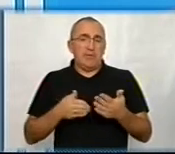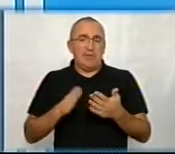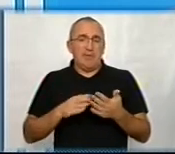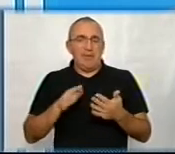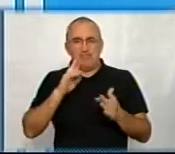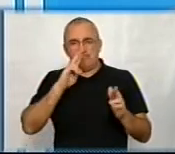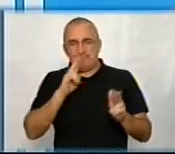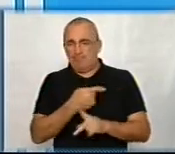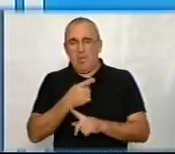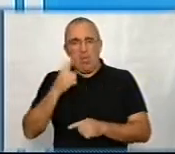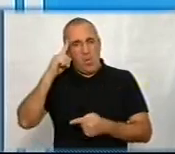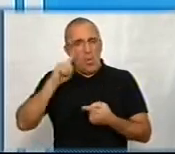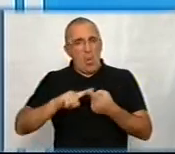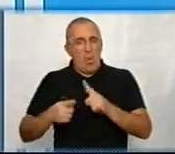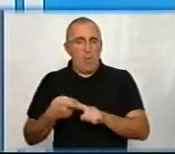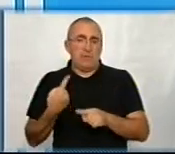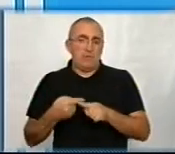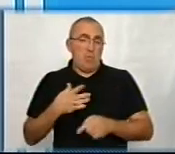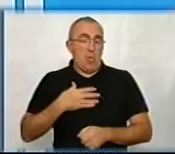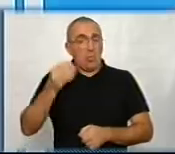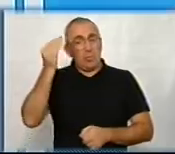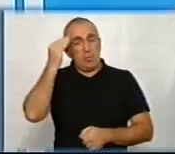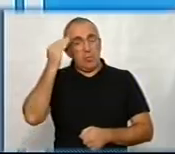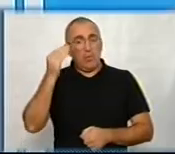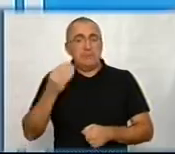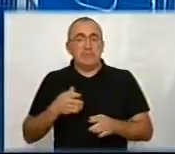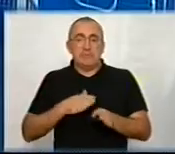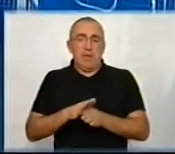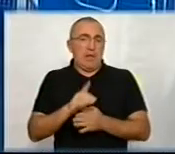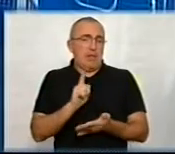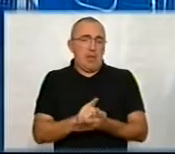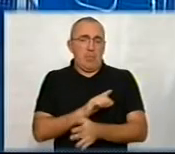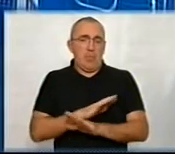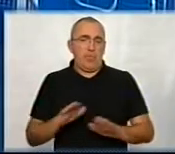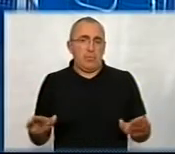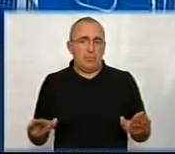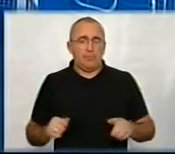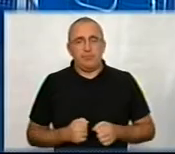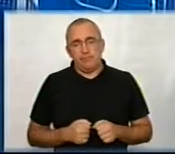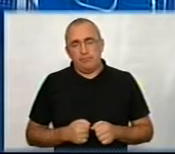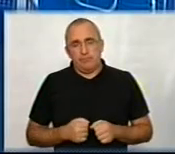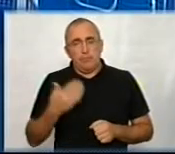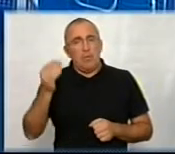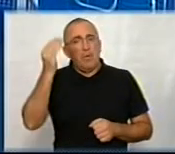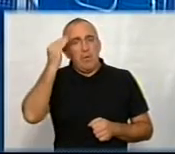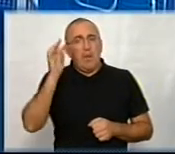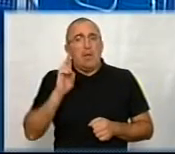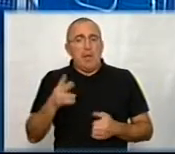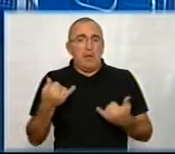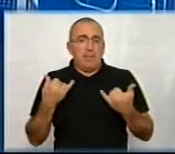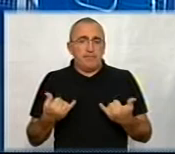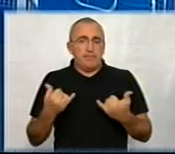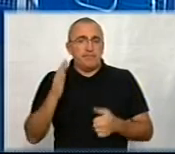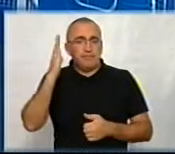логіка і цього, на мою думку, статись не повинно було б. На вашу думку, як зараз